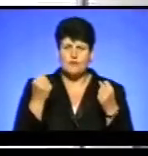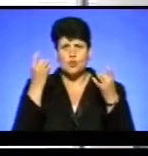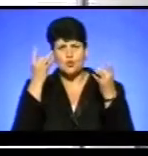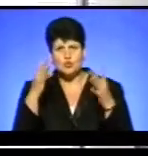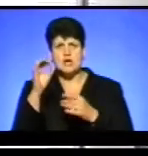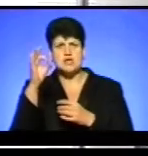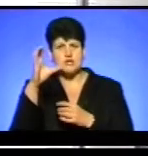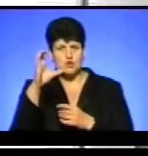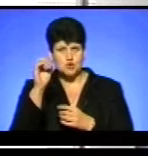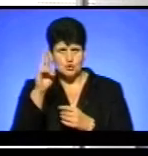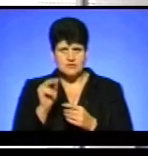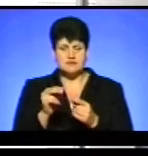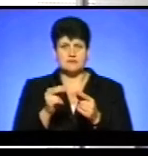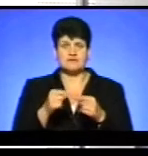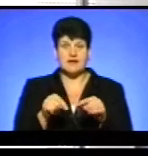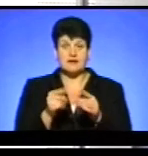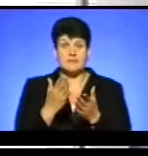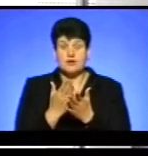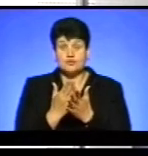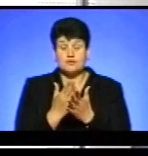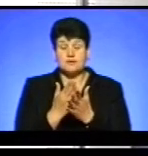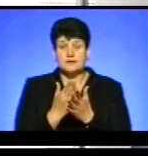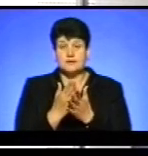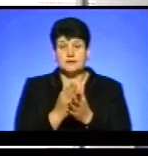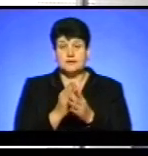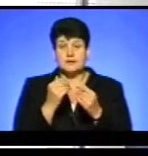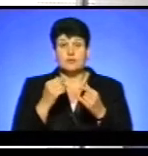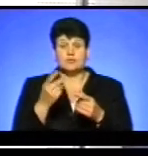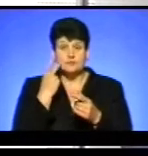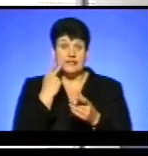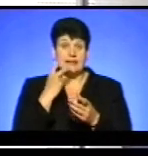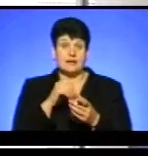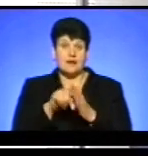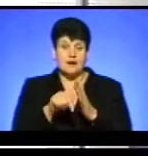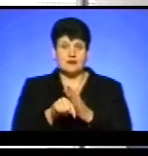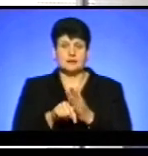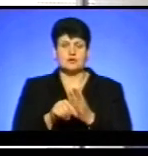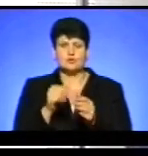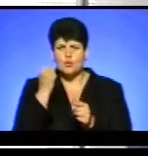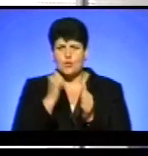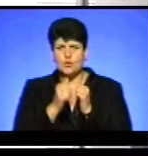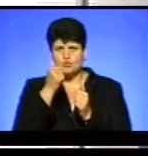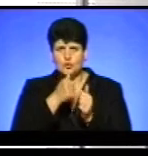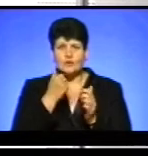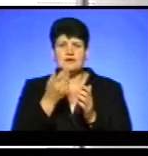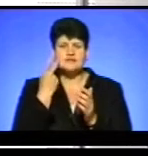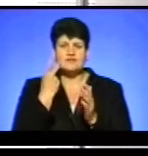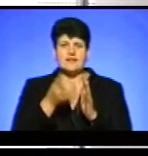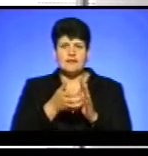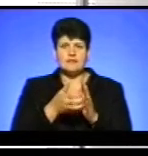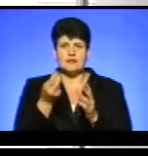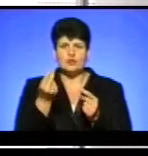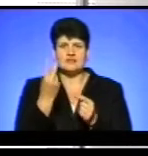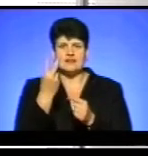соціальні сфери, носить хронічний характер. Вона повторюється з року в рік, коли закладається бюджет, завжди є дефіцит коштів на 2-3